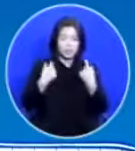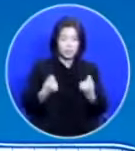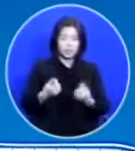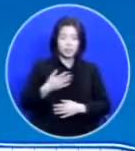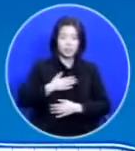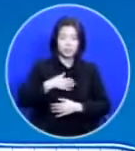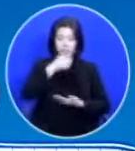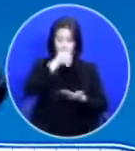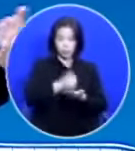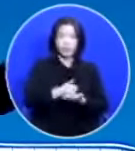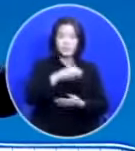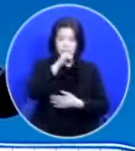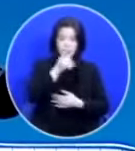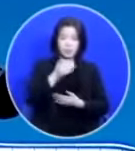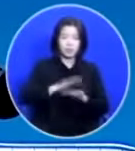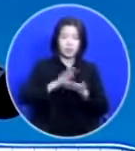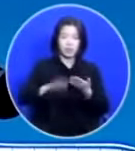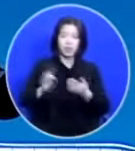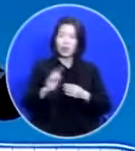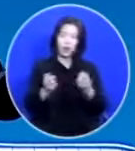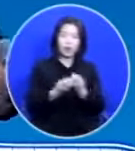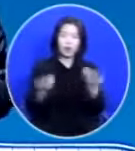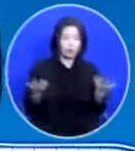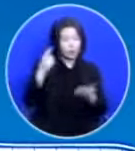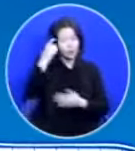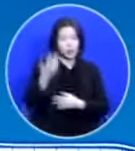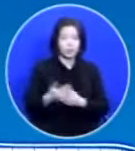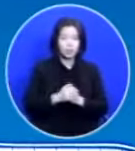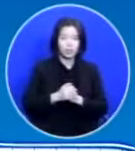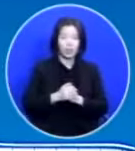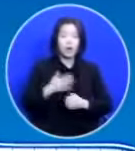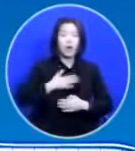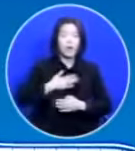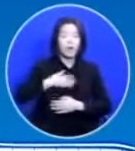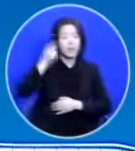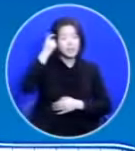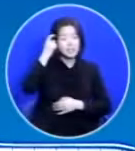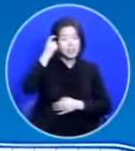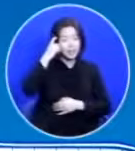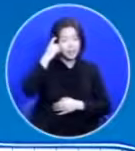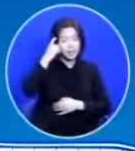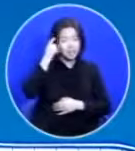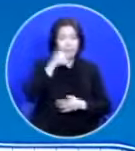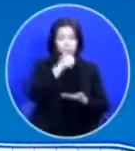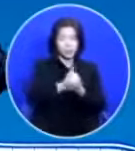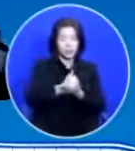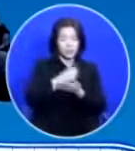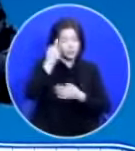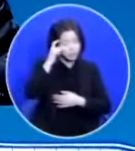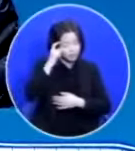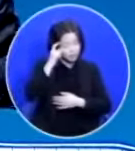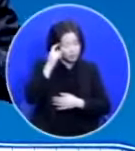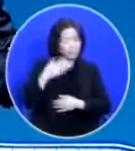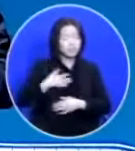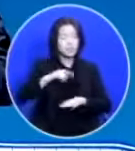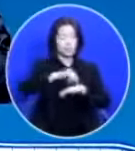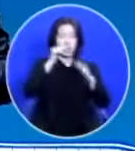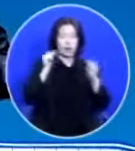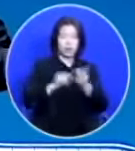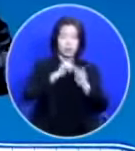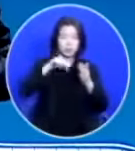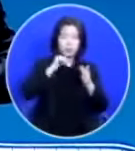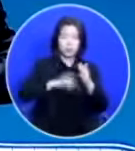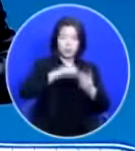짓습니다 어떻게 해야 됩니다 왜 내가 이렇게 죄를 짓나 생각해 보니까 내 마음 속에 죄를